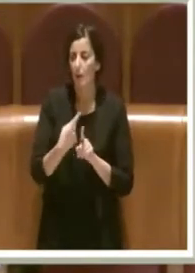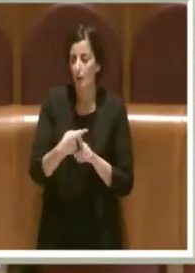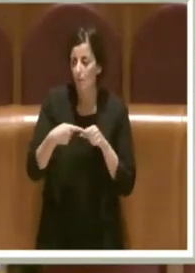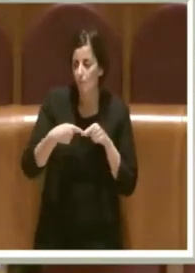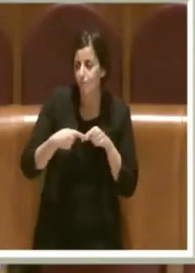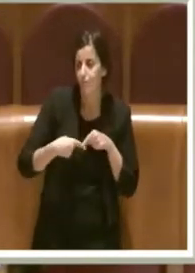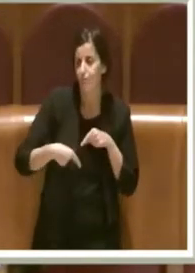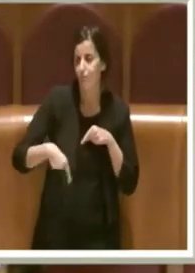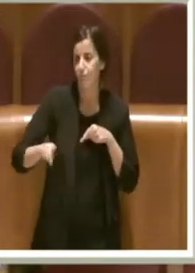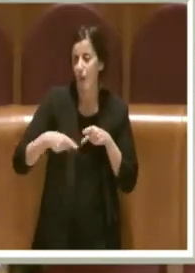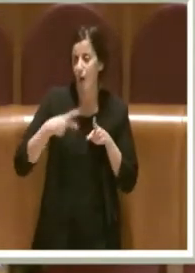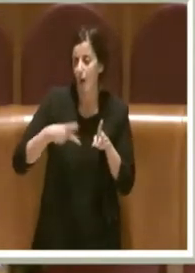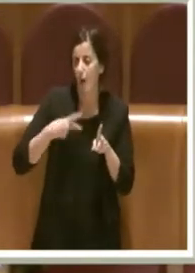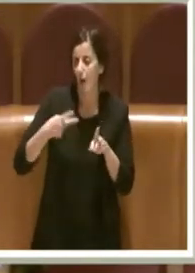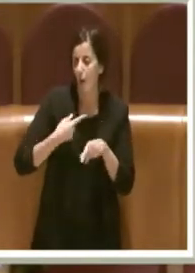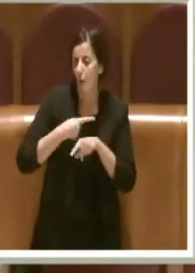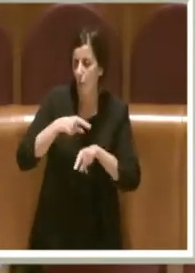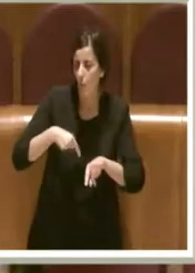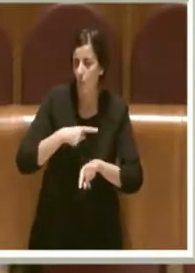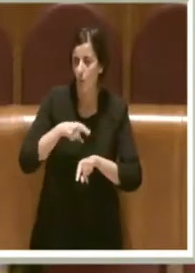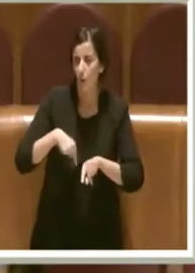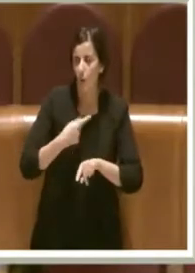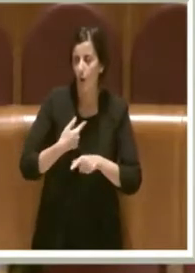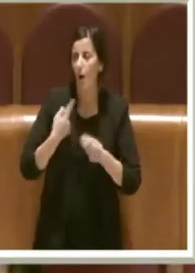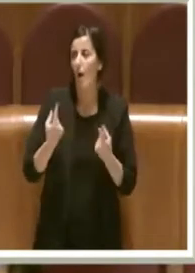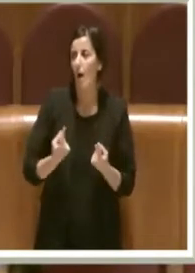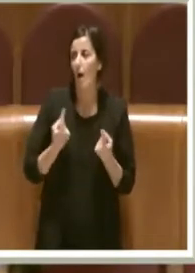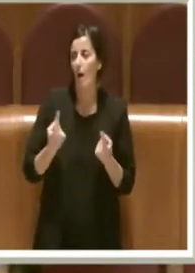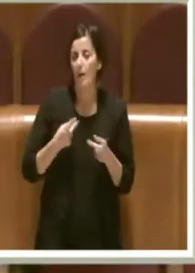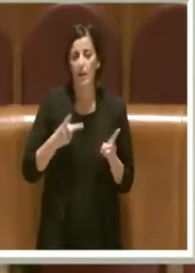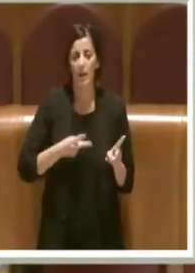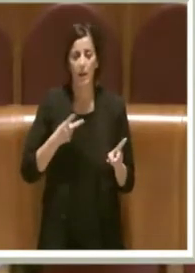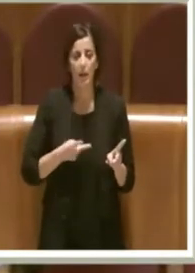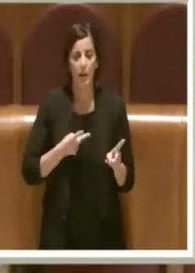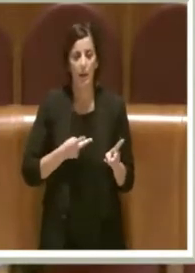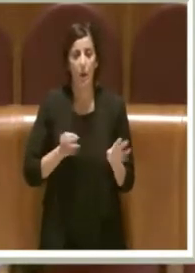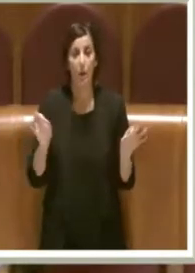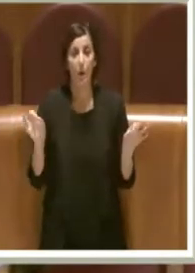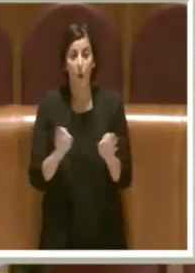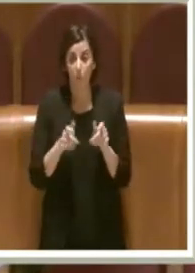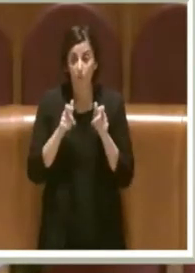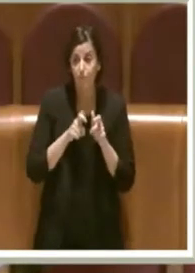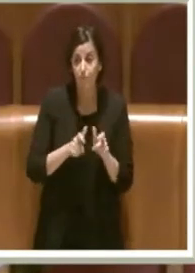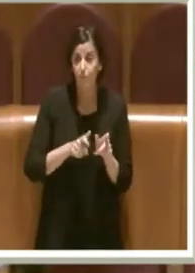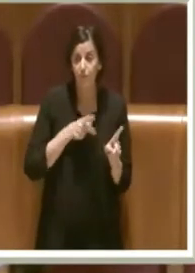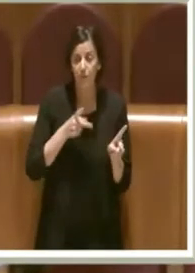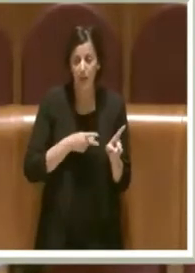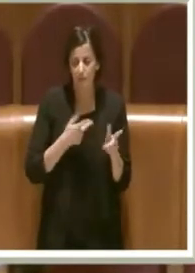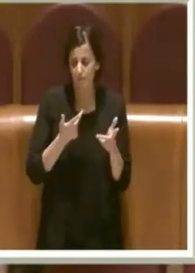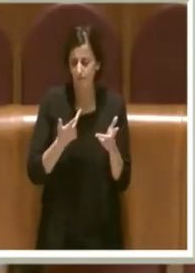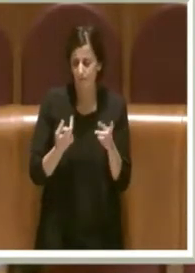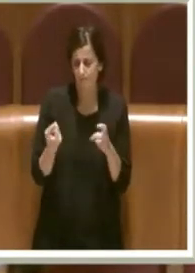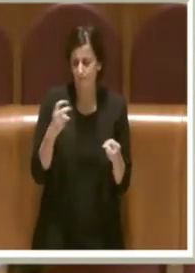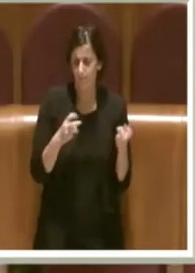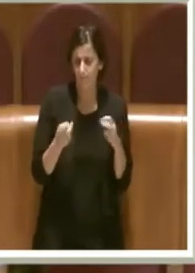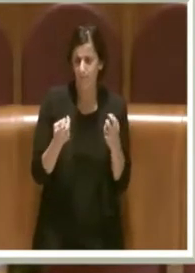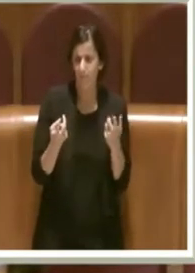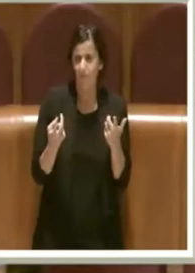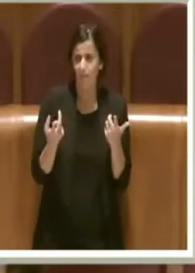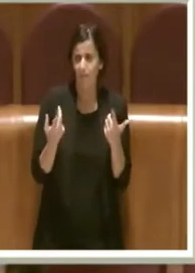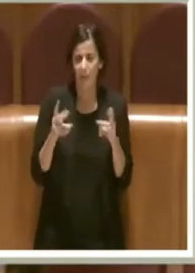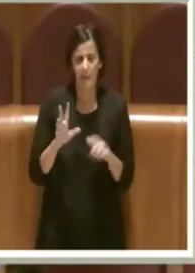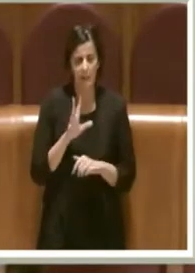su una Roma-Lido dove ci vuole un'ora, dobbiamo passare un'ora sulla banchina, oppure viaggiare in vagoni che sembrano